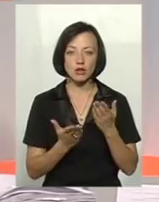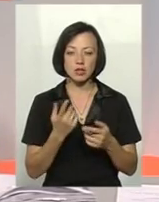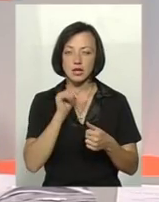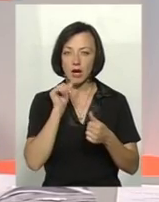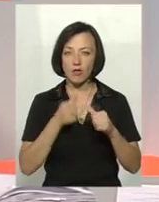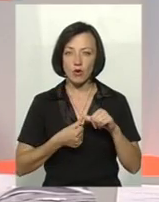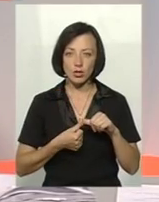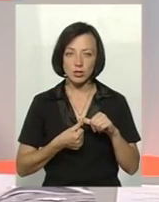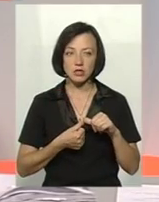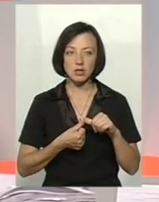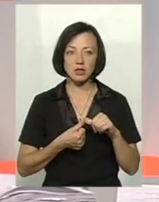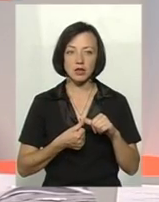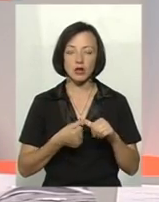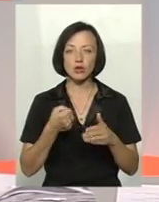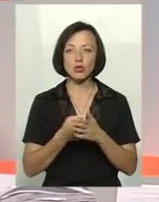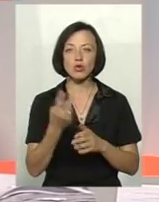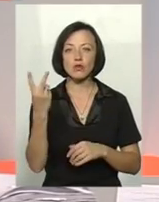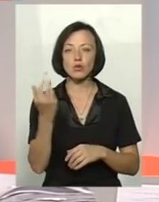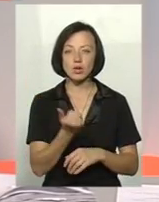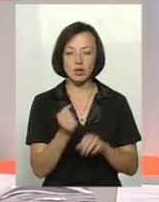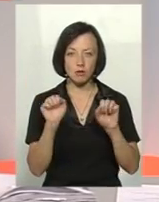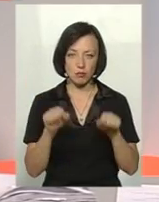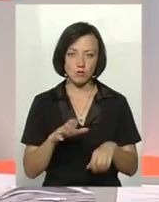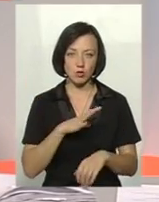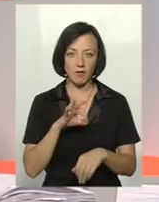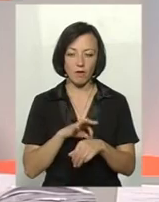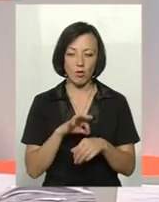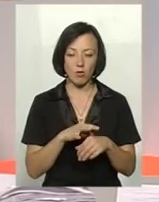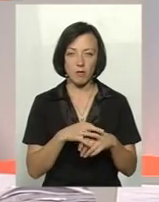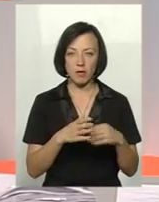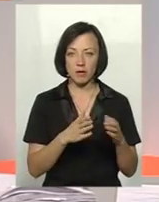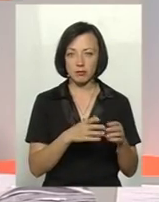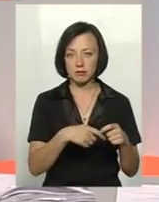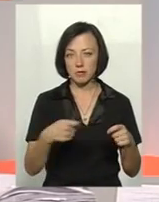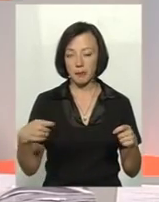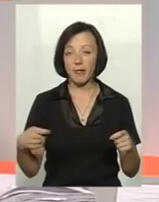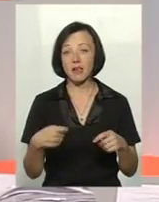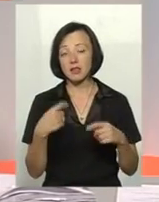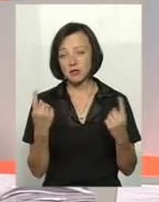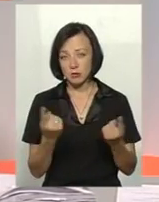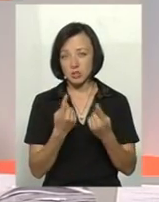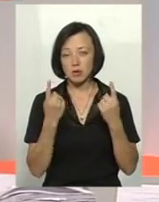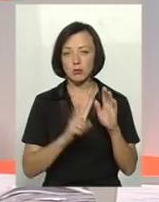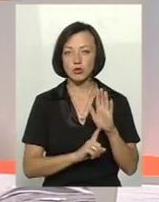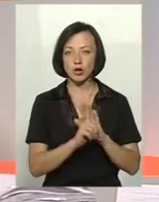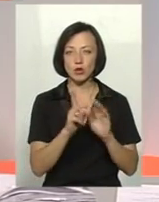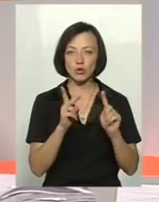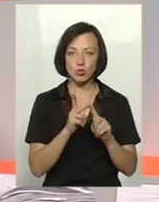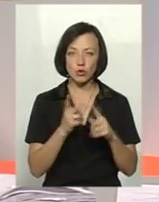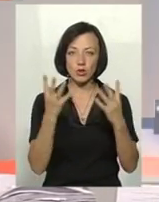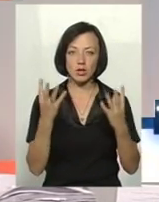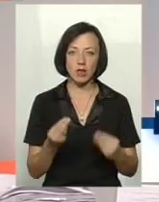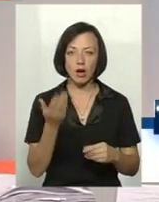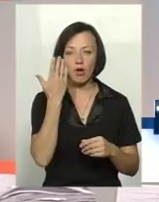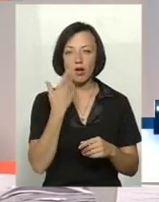хронічний перебіг, там і до 2-х неділь може тривати захворювання. Ну, так, класично, обично, починаючи з 2-го дня,